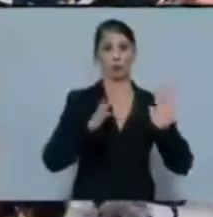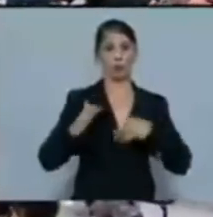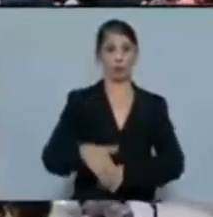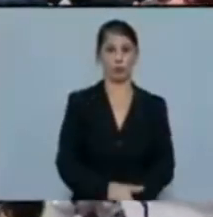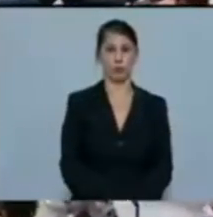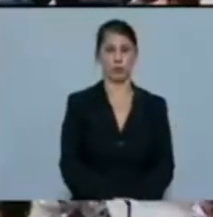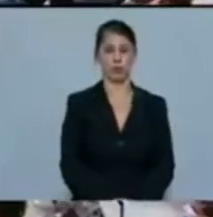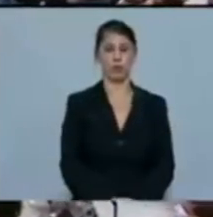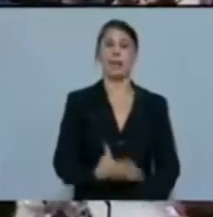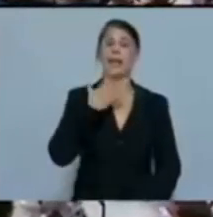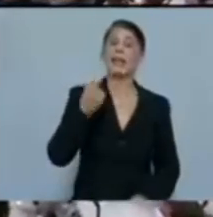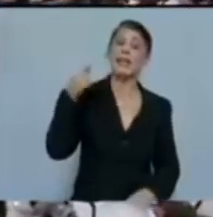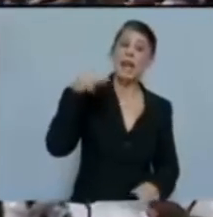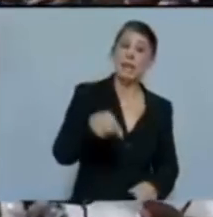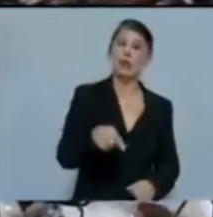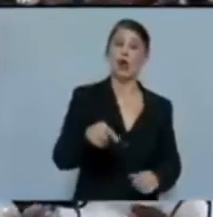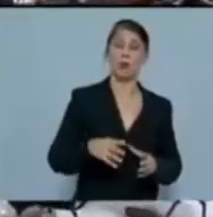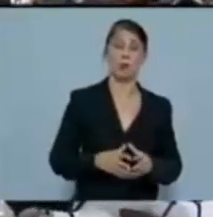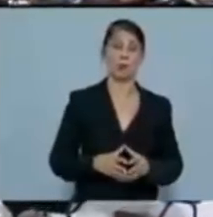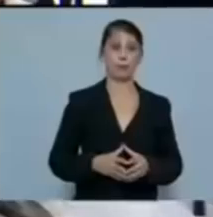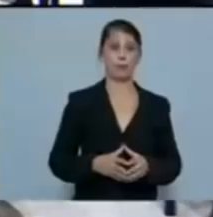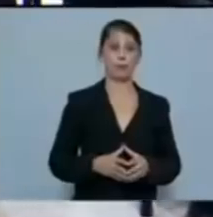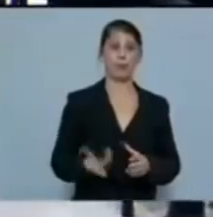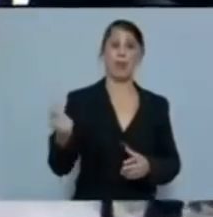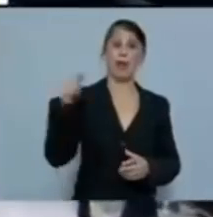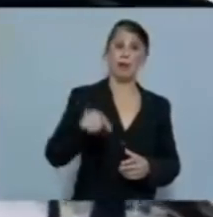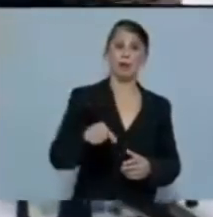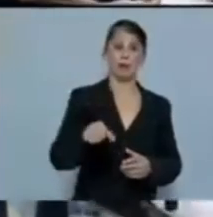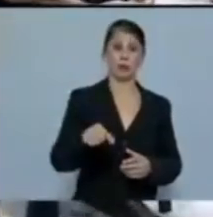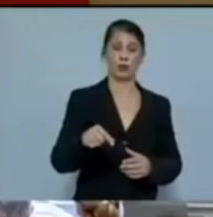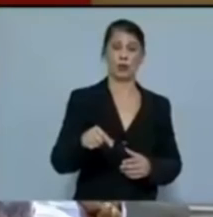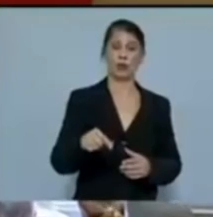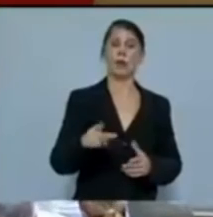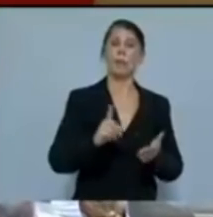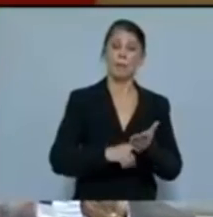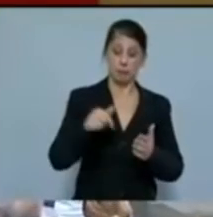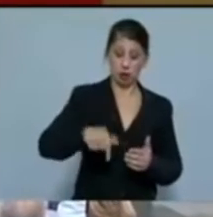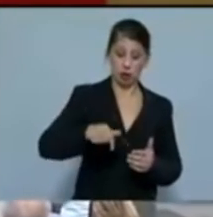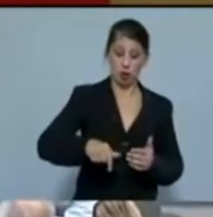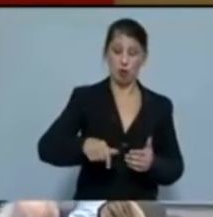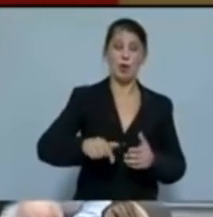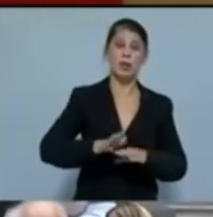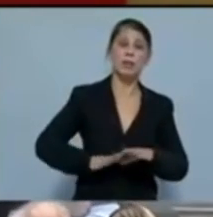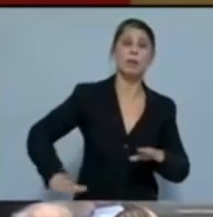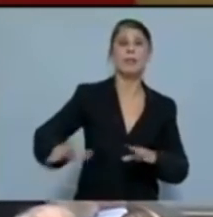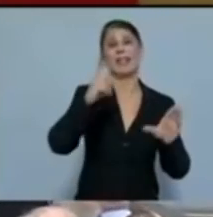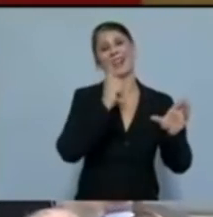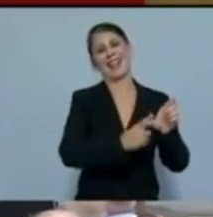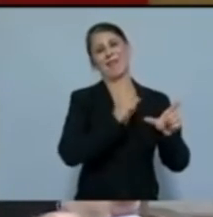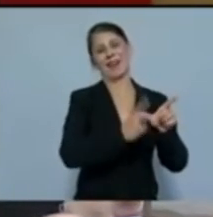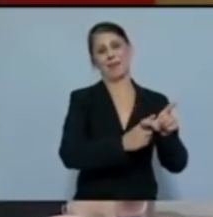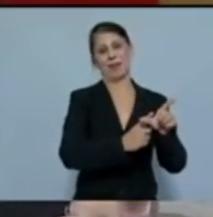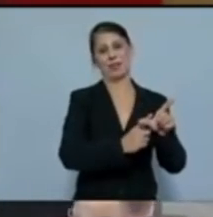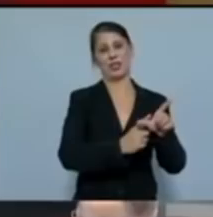Γι' αυτό ακριβώς χρειάζεται τώρα παντού ΚΚΕ